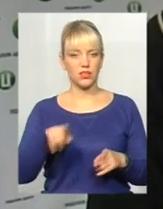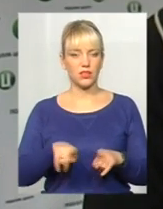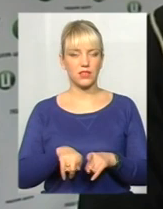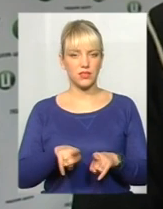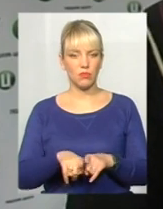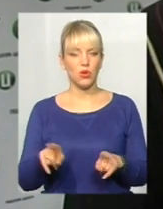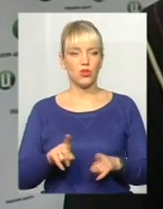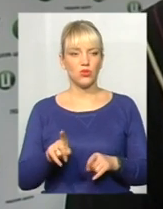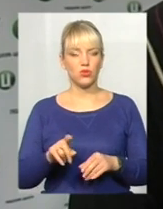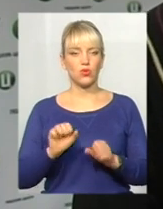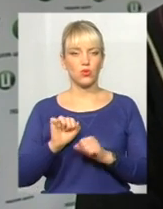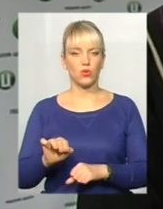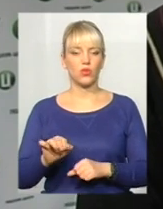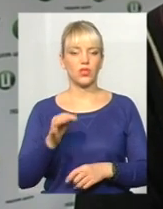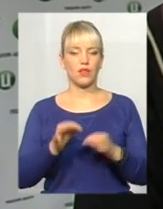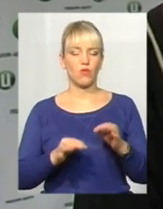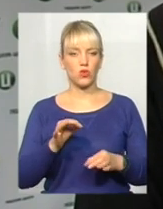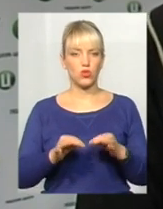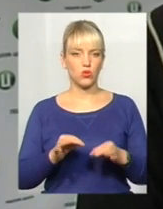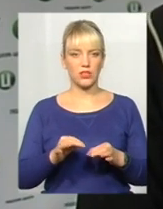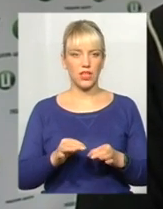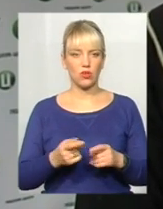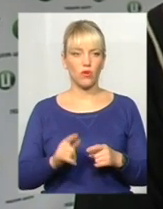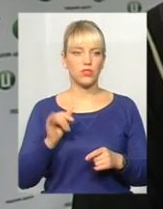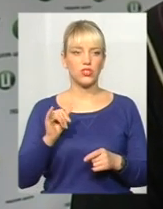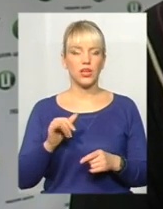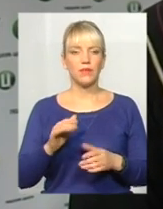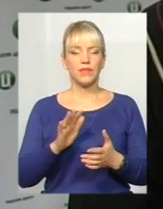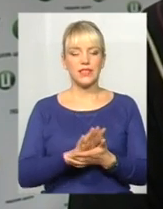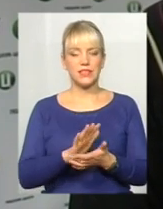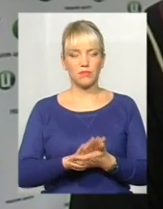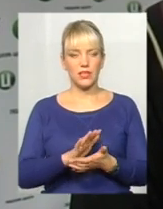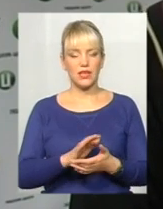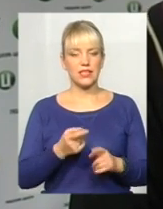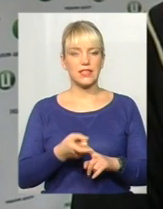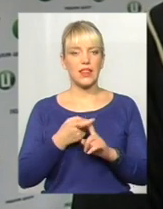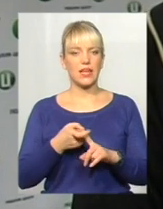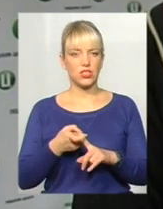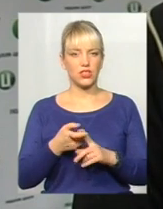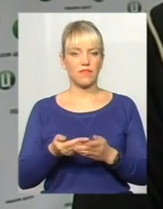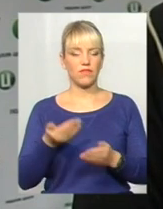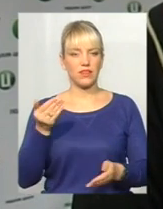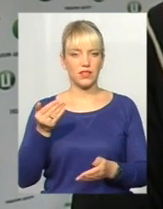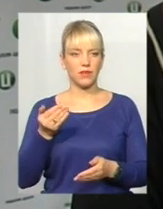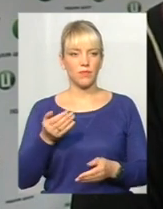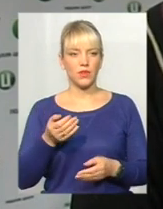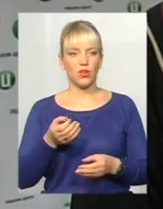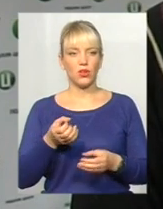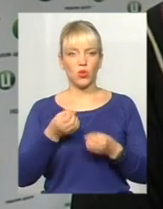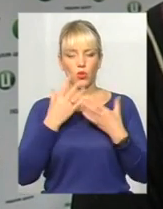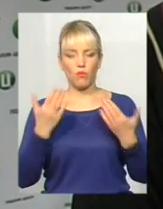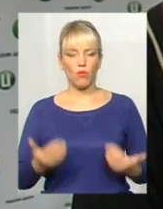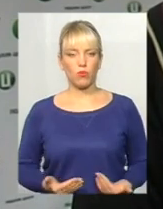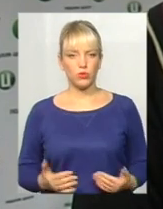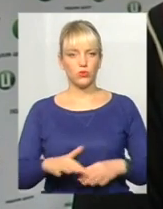охорона на околошенні середовища, в тому числі сміття, залежить від добробуту